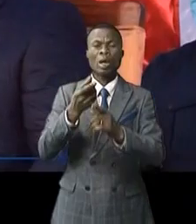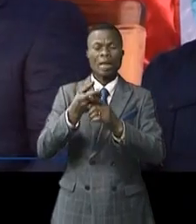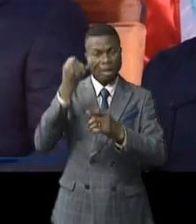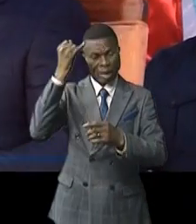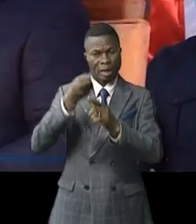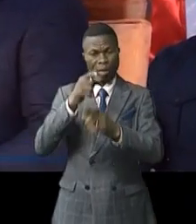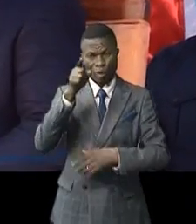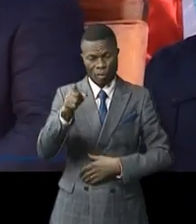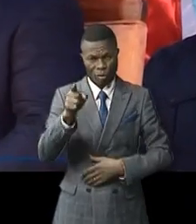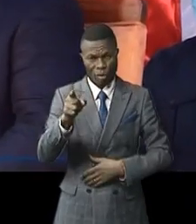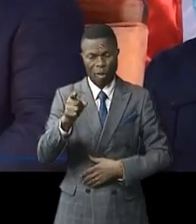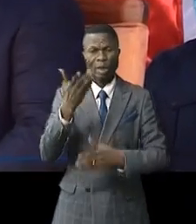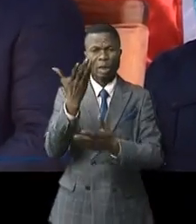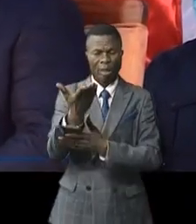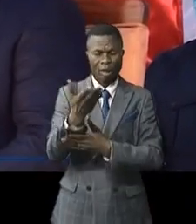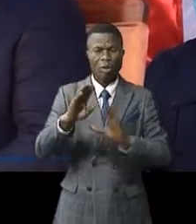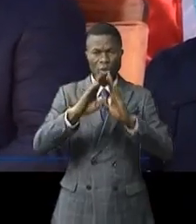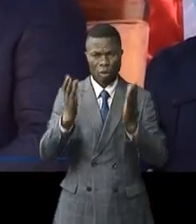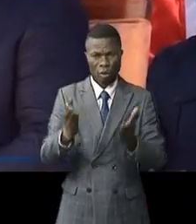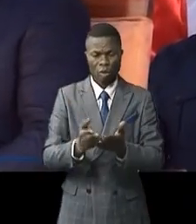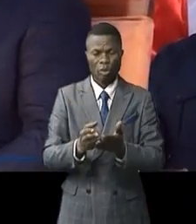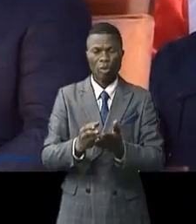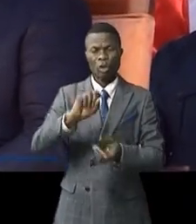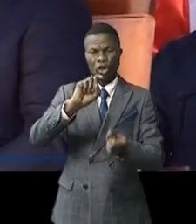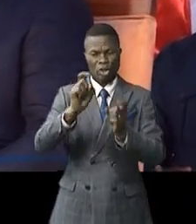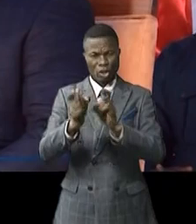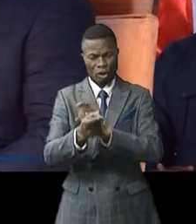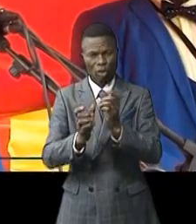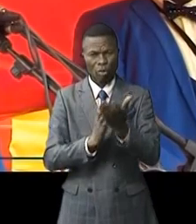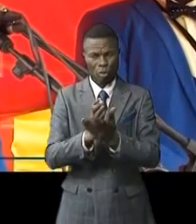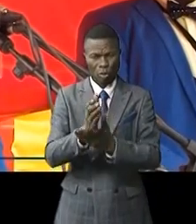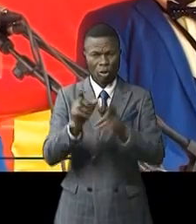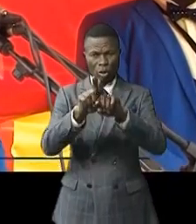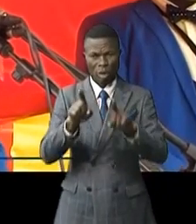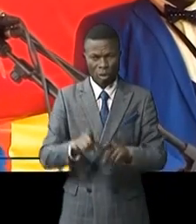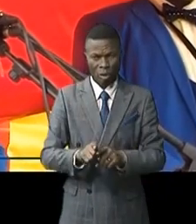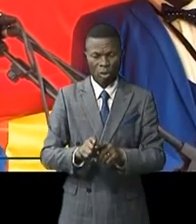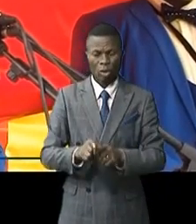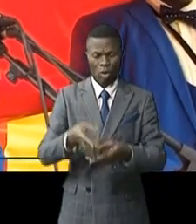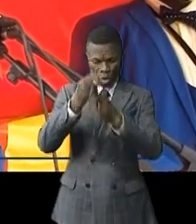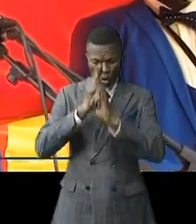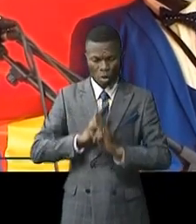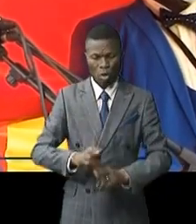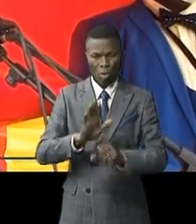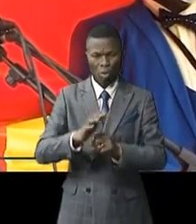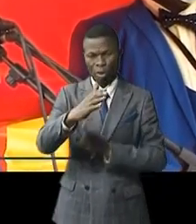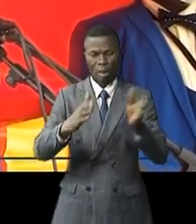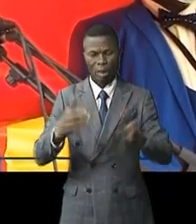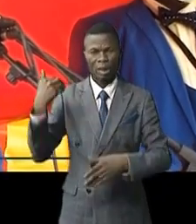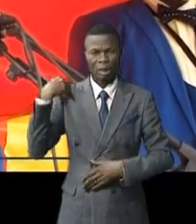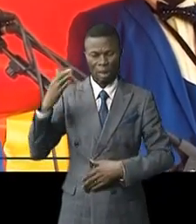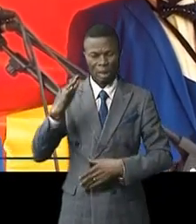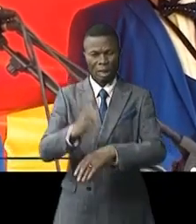et qui implique la révincialisation ainsi que la révitalisation de la fonction